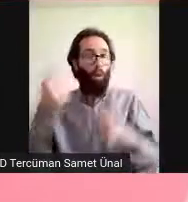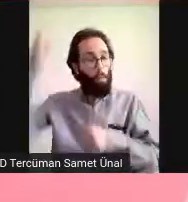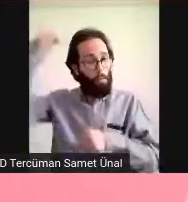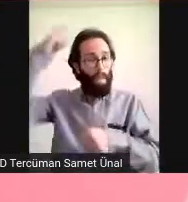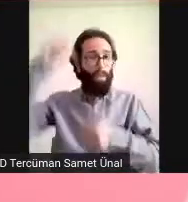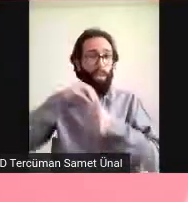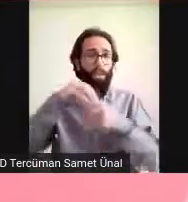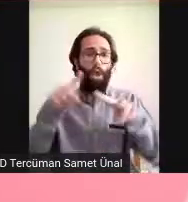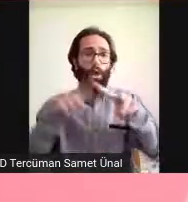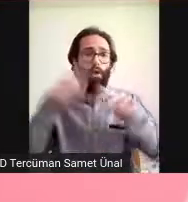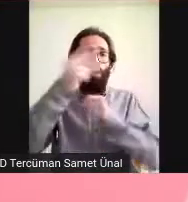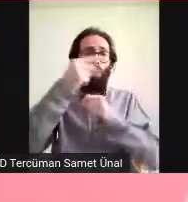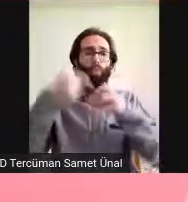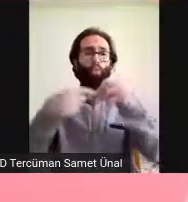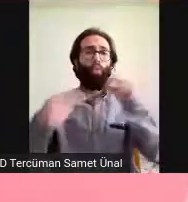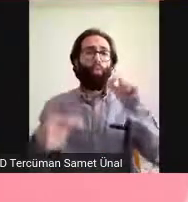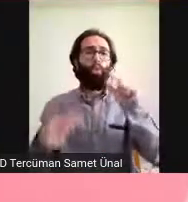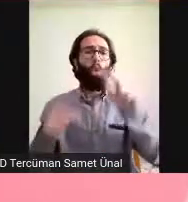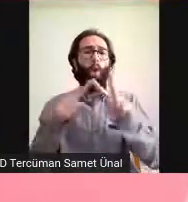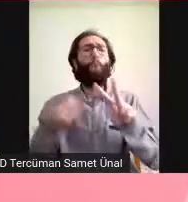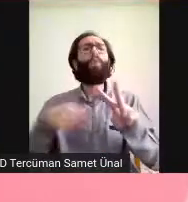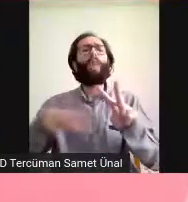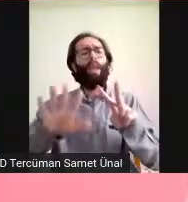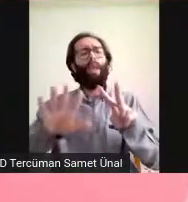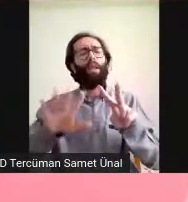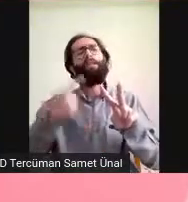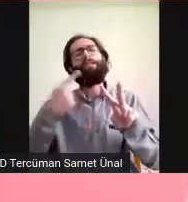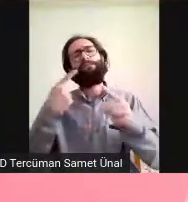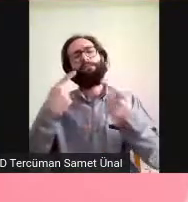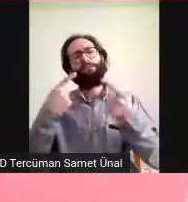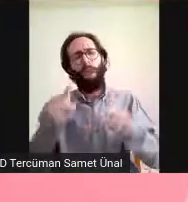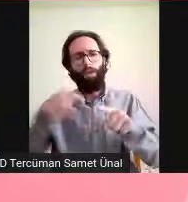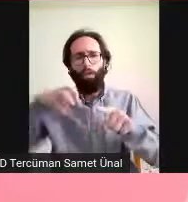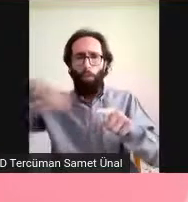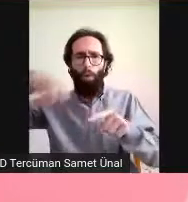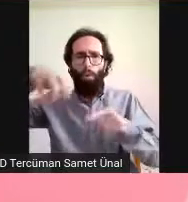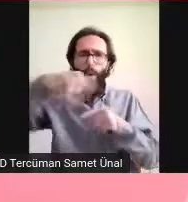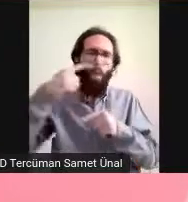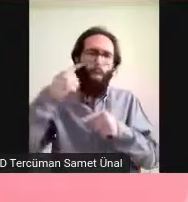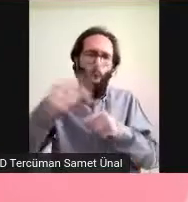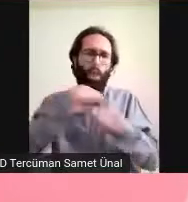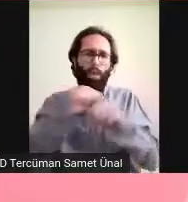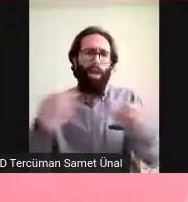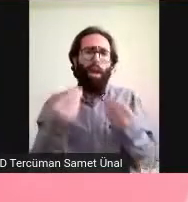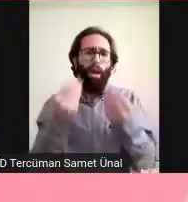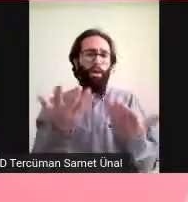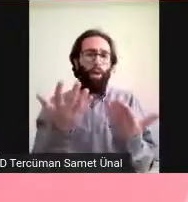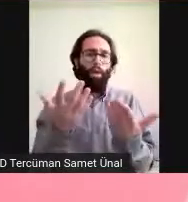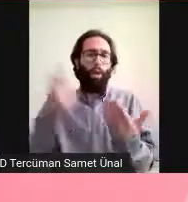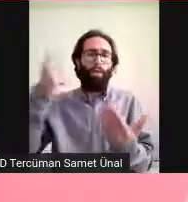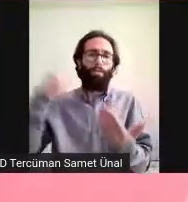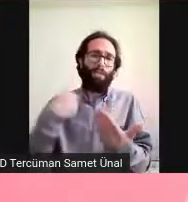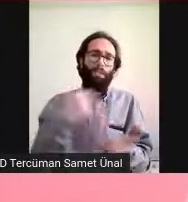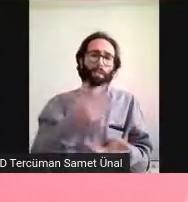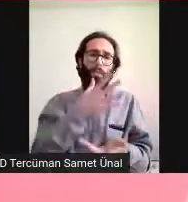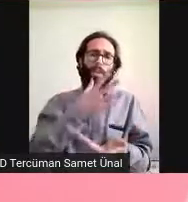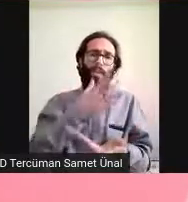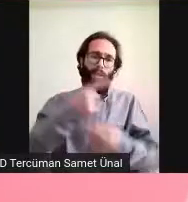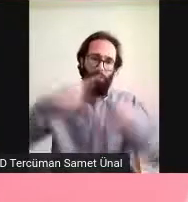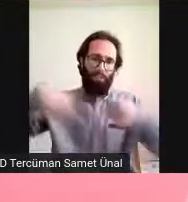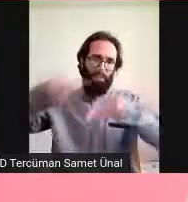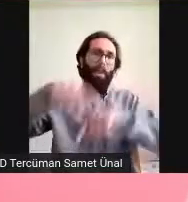Koku kaybını da biliyoruz tabii ki. Ama bilmediklerimiz uzun vadede kalıcı sinir hasarı olacak mı?